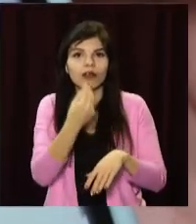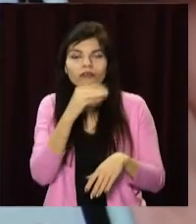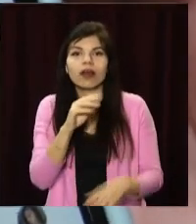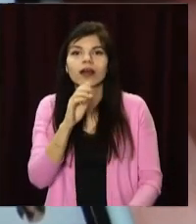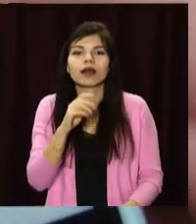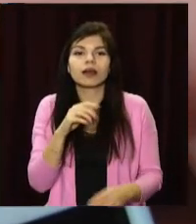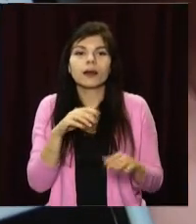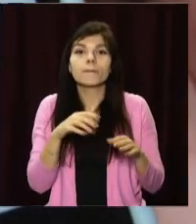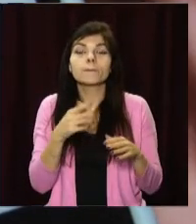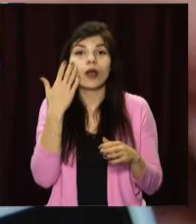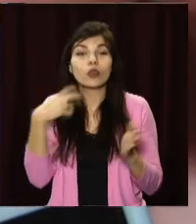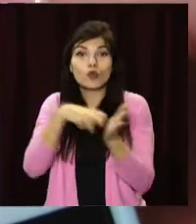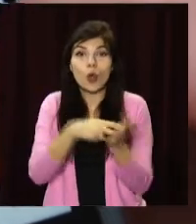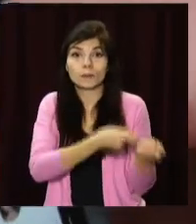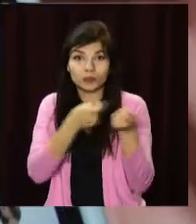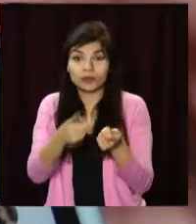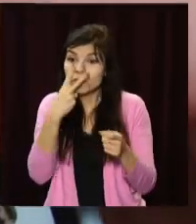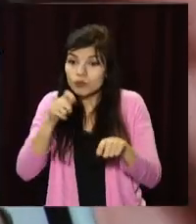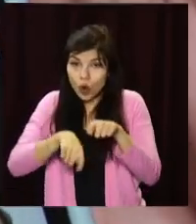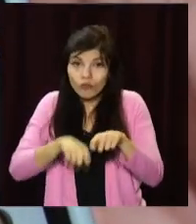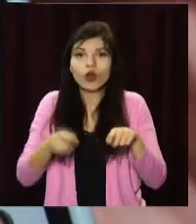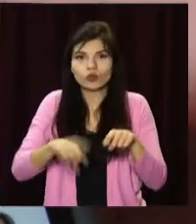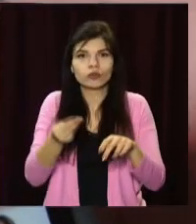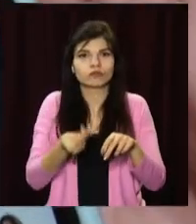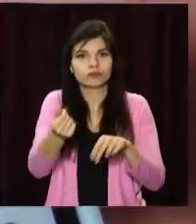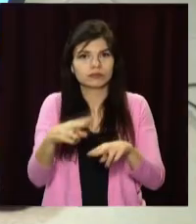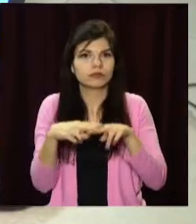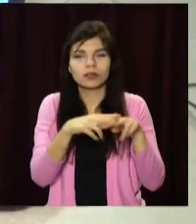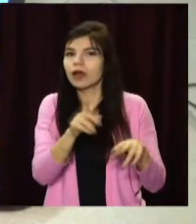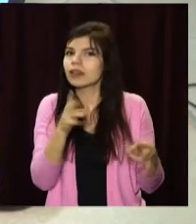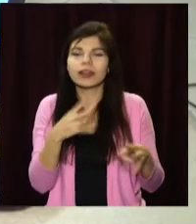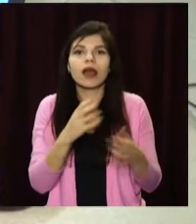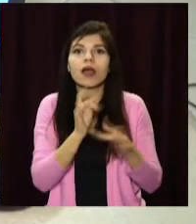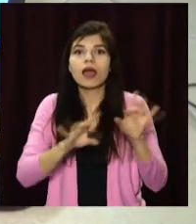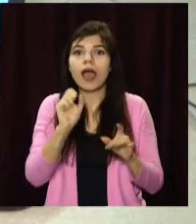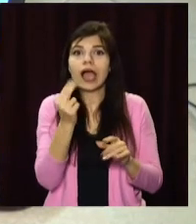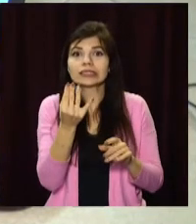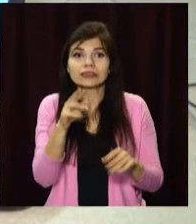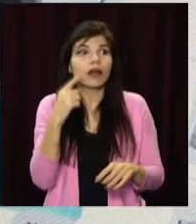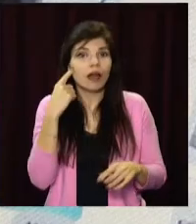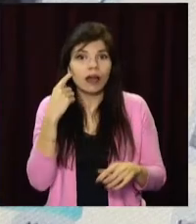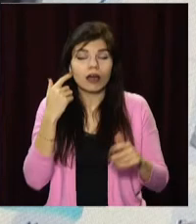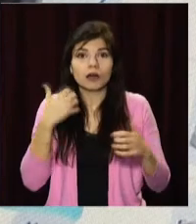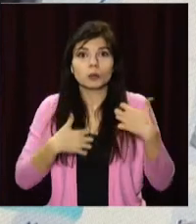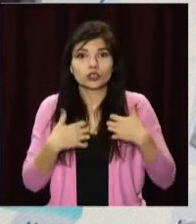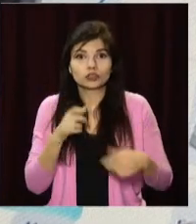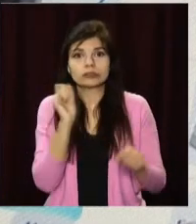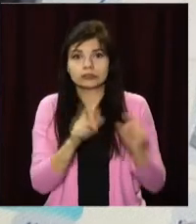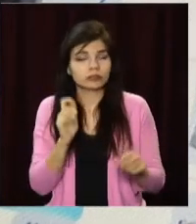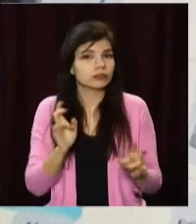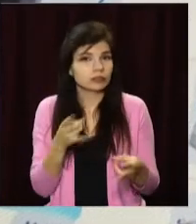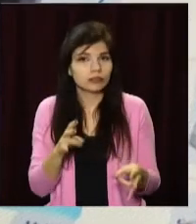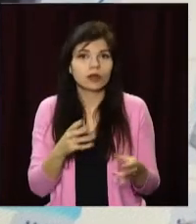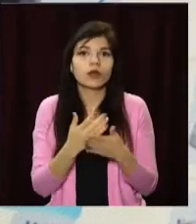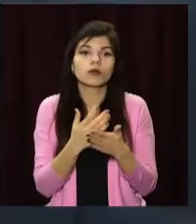ситуації, експерти радять розраховуватися за покупки накладним платежем після доставки товару. А також не вестися на привабливі